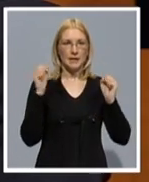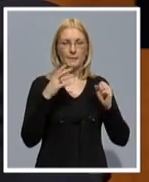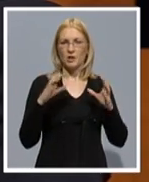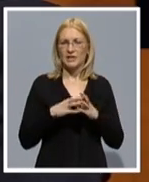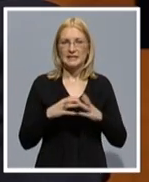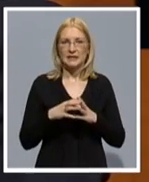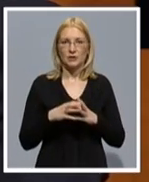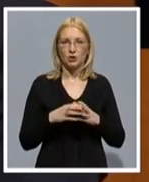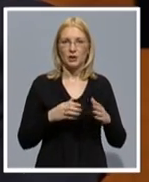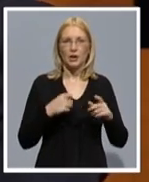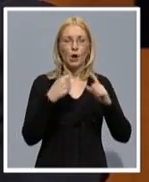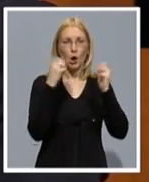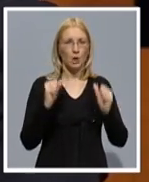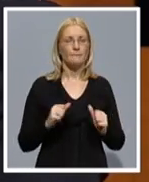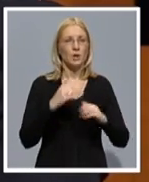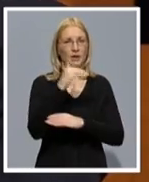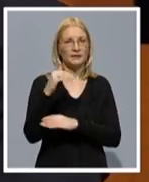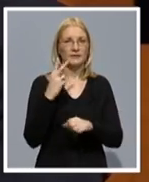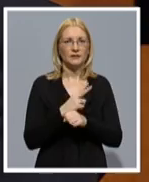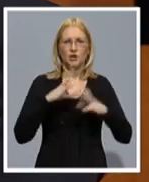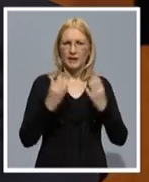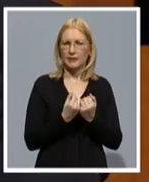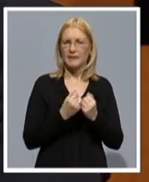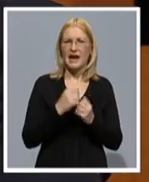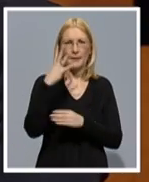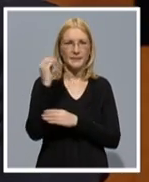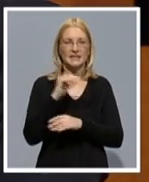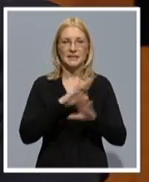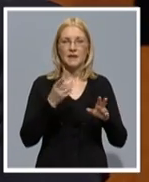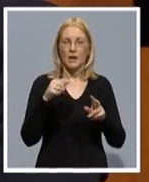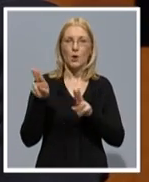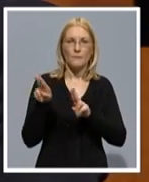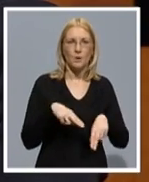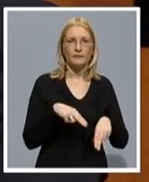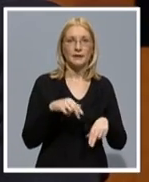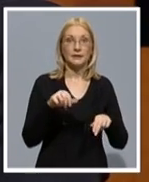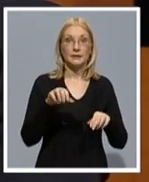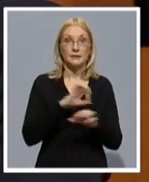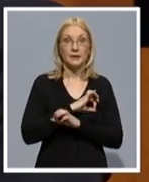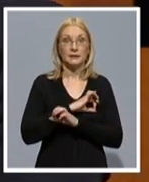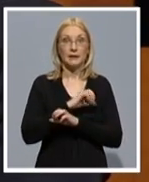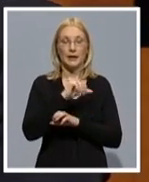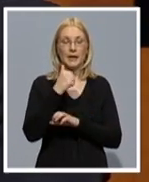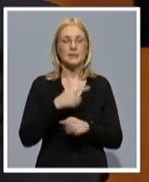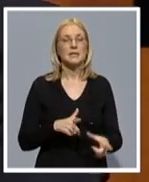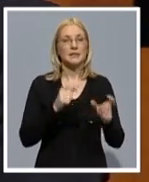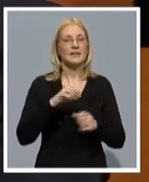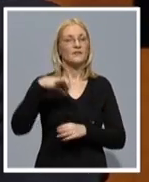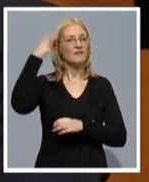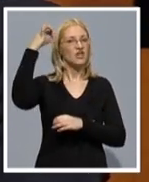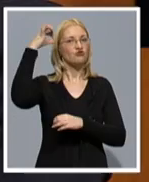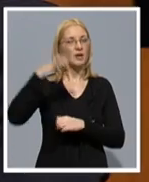korporativna država, generalna amnestija za sve, ali i uz povrat smrtne kazne. Streljanjem i vješanjem.